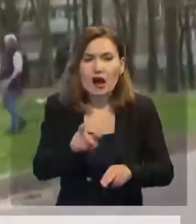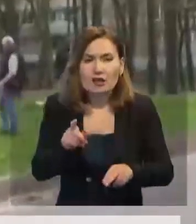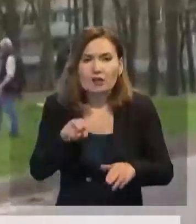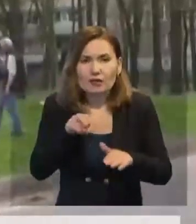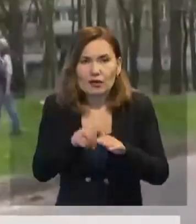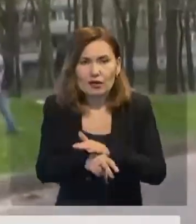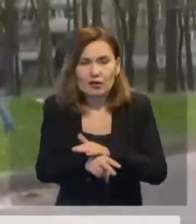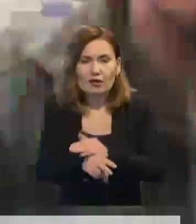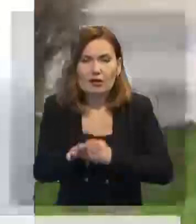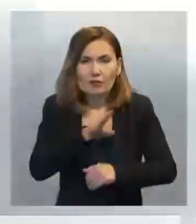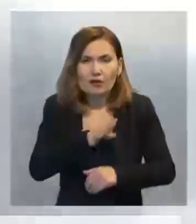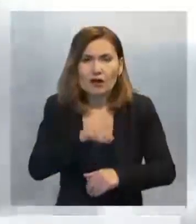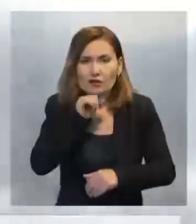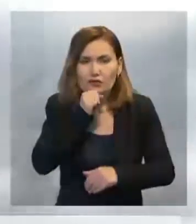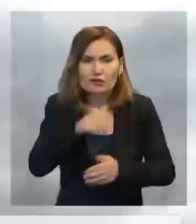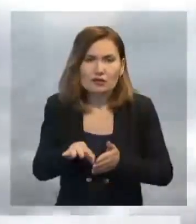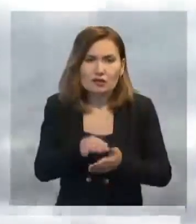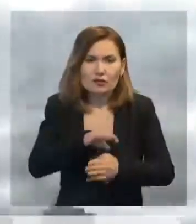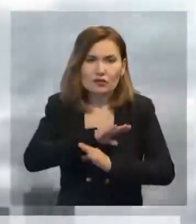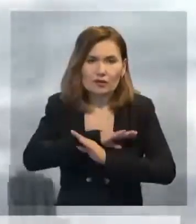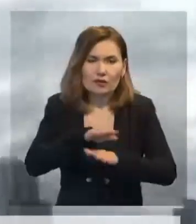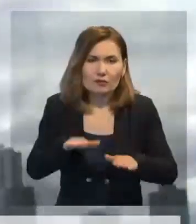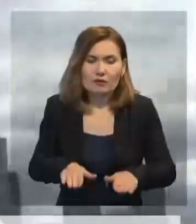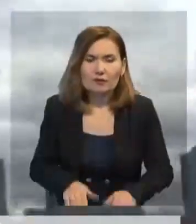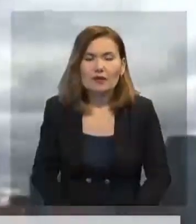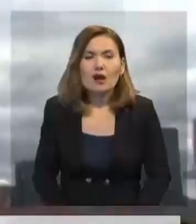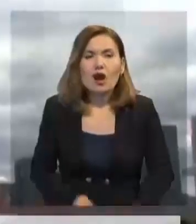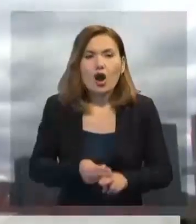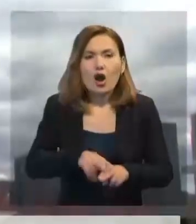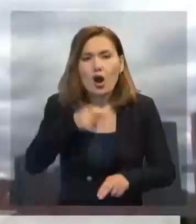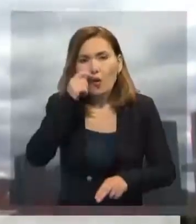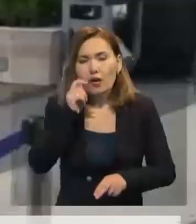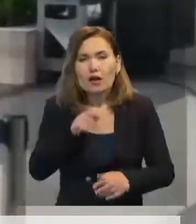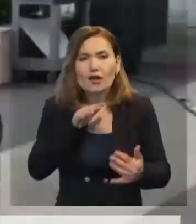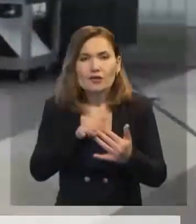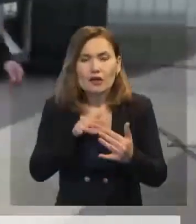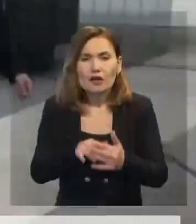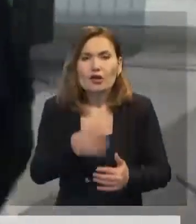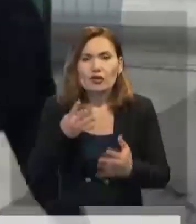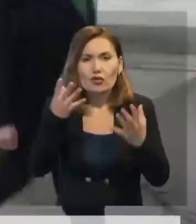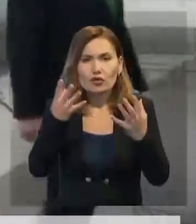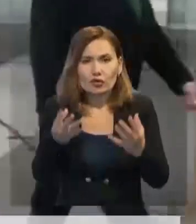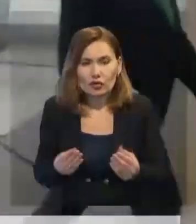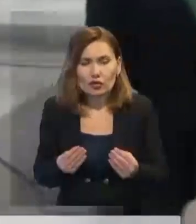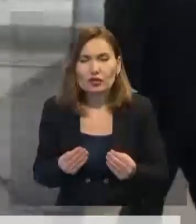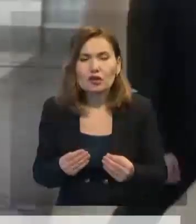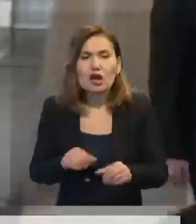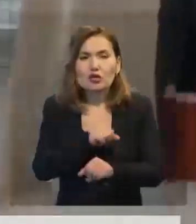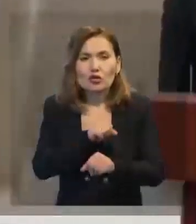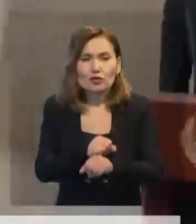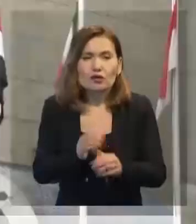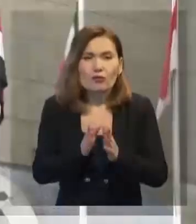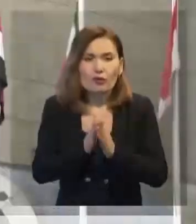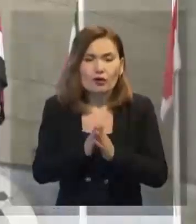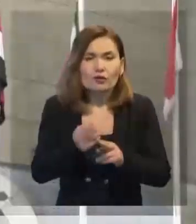болғанын көрдік. Албіркен ұлтарымның өкілдері Украинада қарулы қақтығысты төрт күнге тоқтатуға шақыр бодыр. Олардың